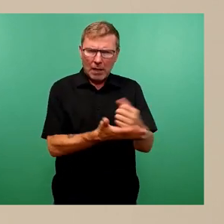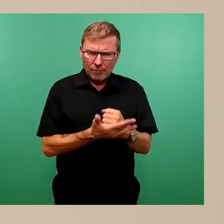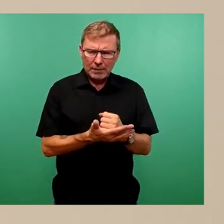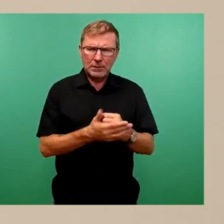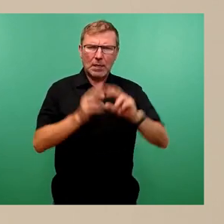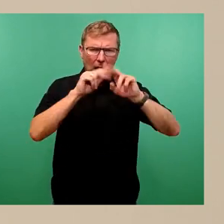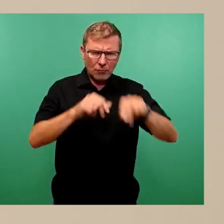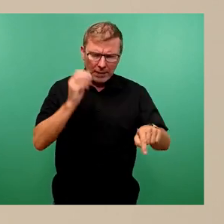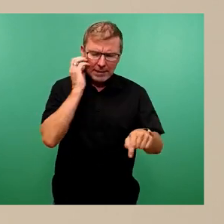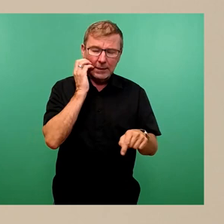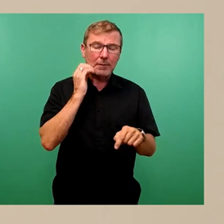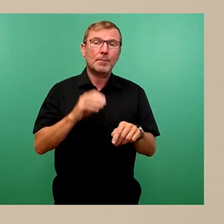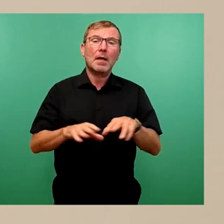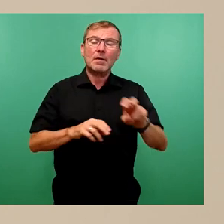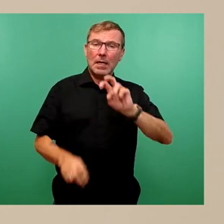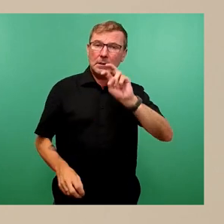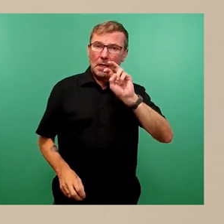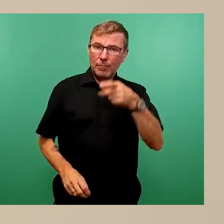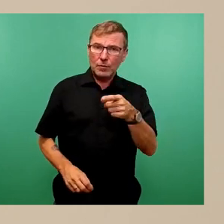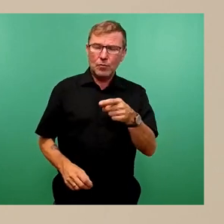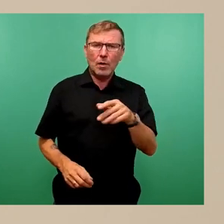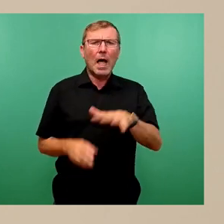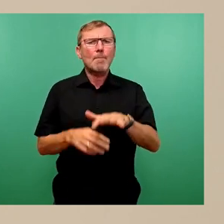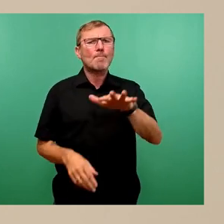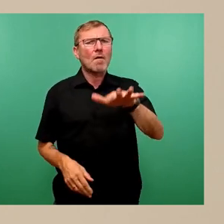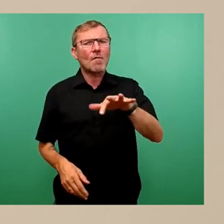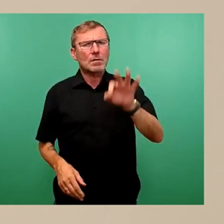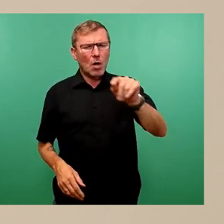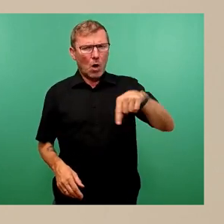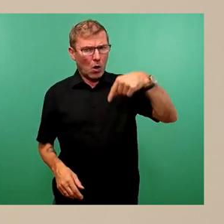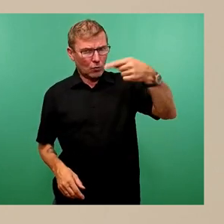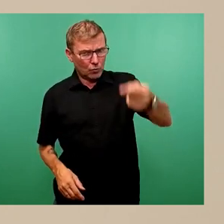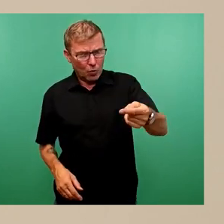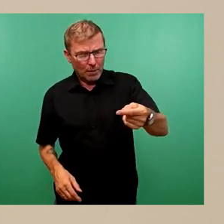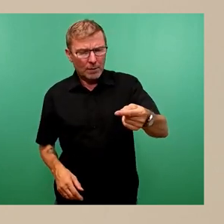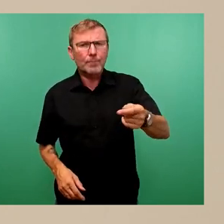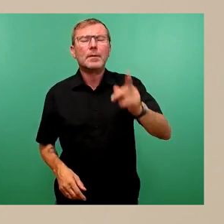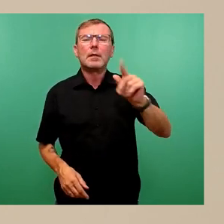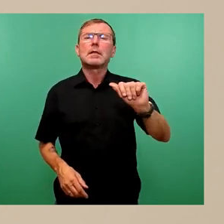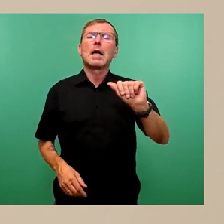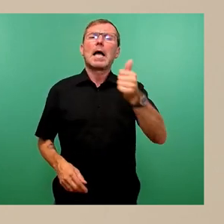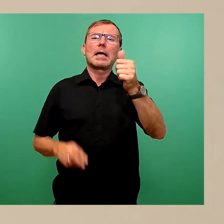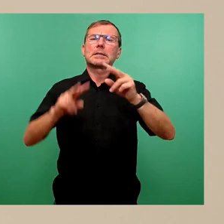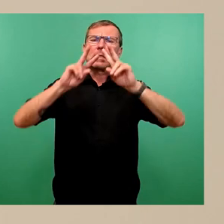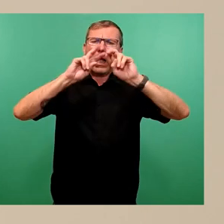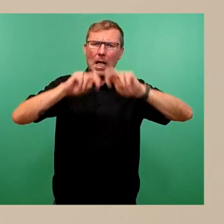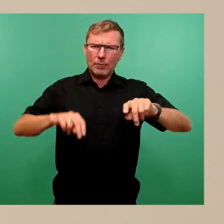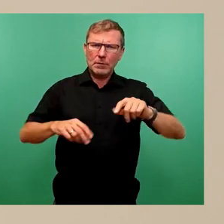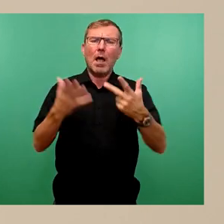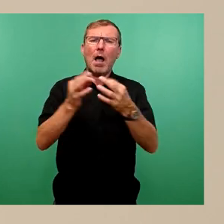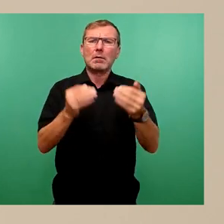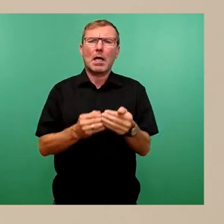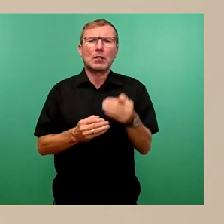Umsetzung des Verkehrsversuchs, wie avisiert am 15. Oktober, erfolgt die Erstevulation acht Tage später.